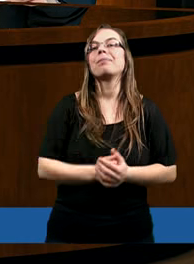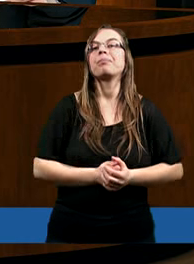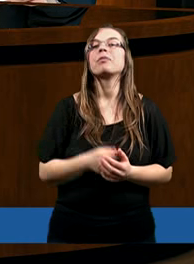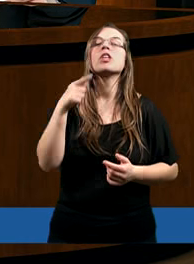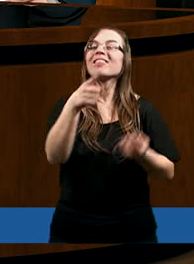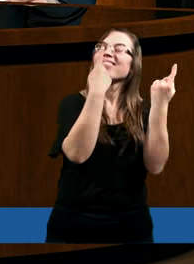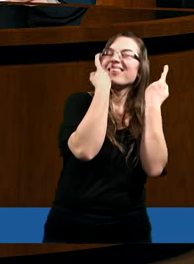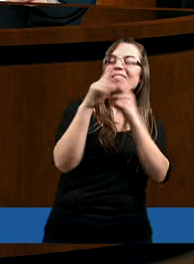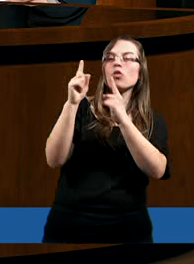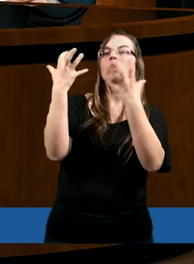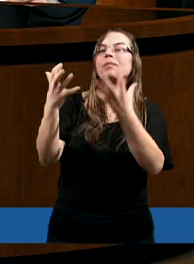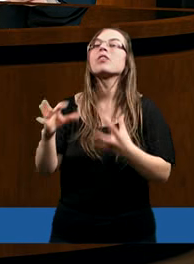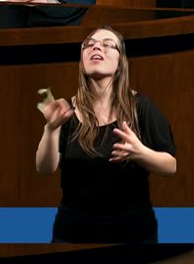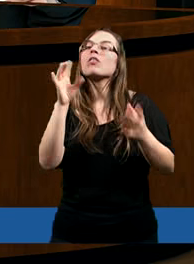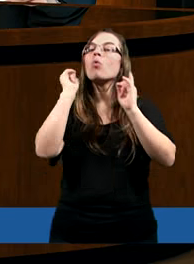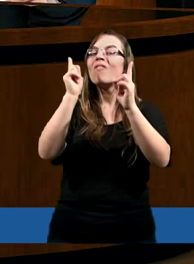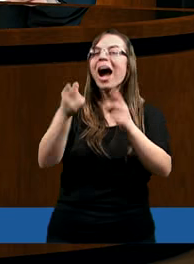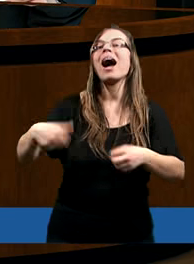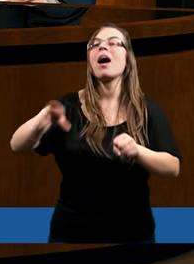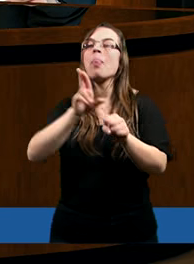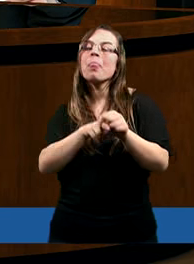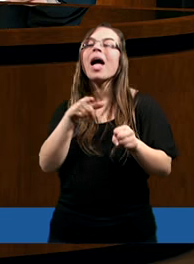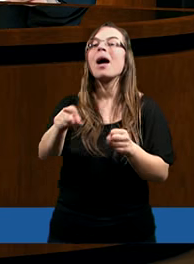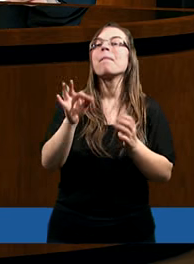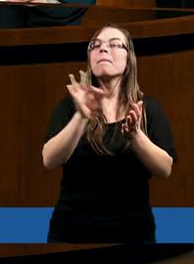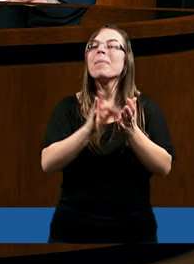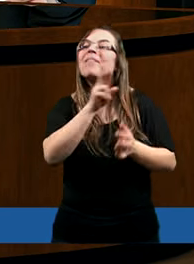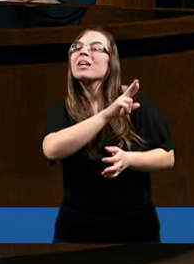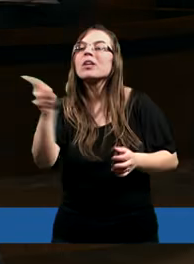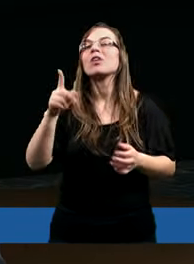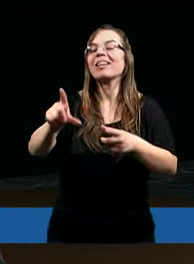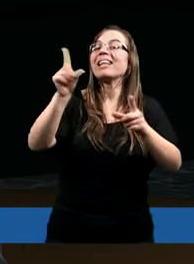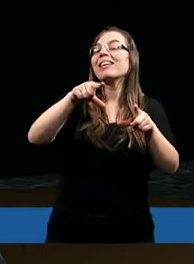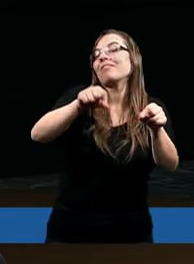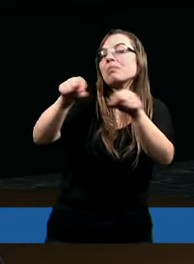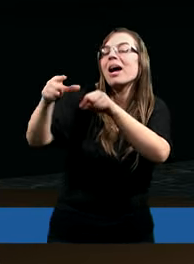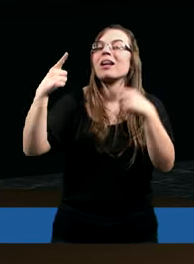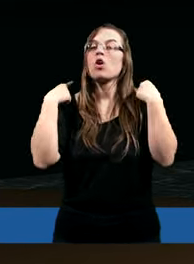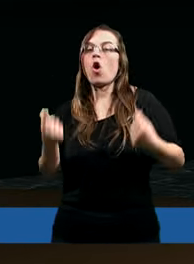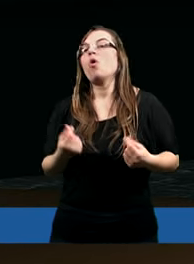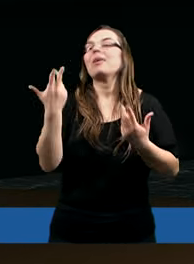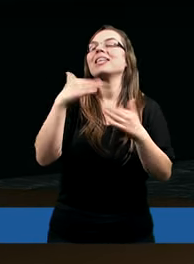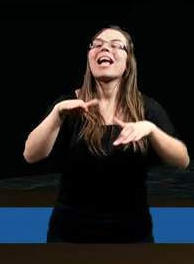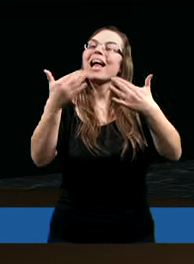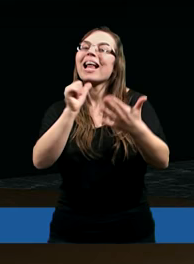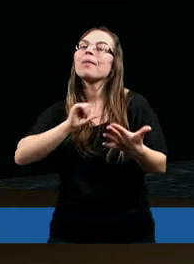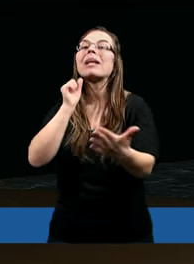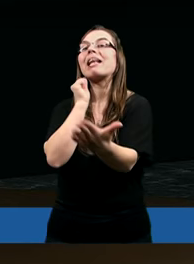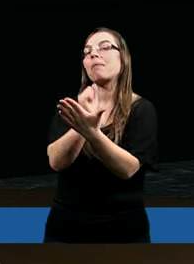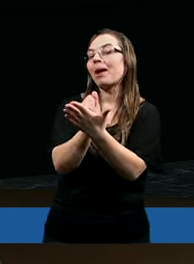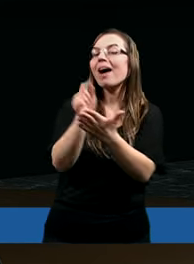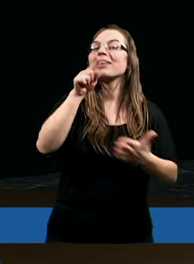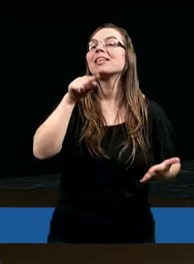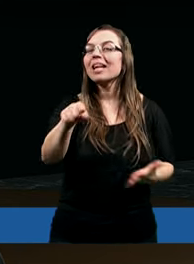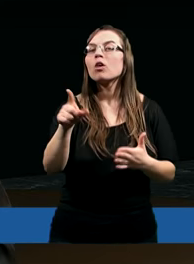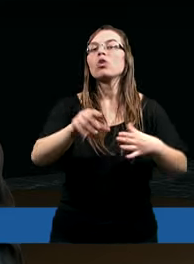chce zwrócić, apostał Piotr, uwagę do tych, do których się zwraca, że są właśnie wybranymi. Bo może nie zdają sobie sprawę z tego,